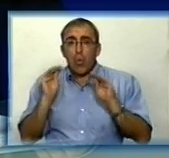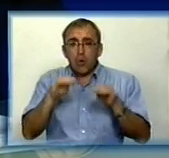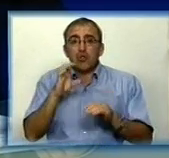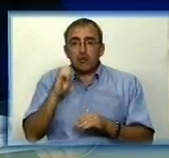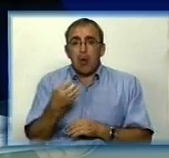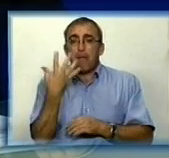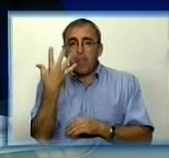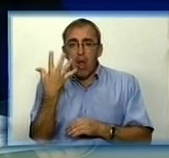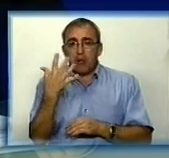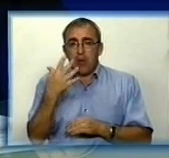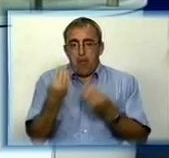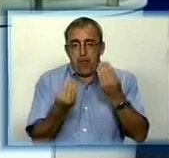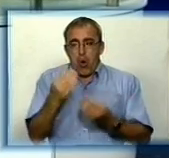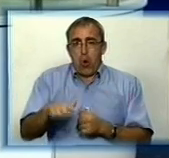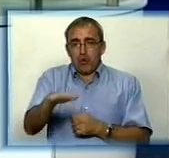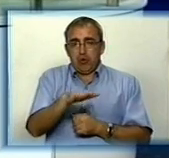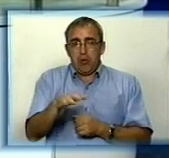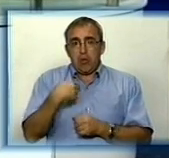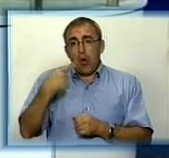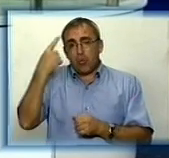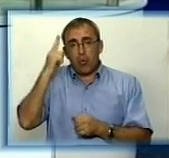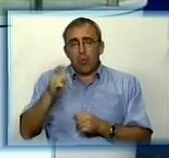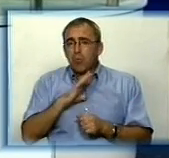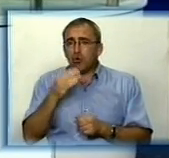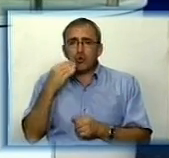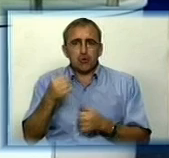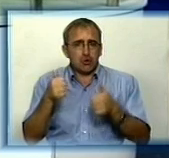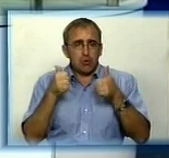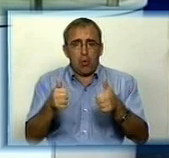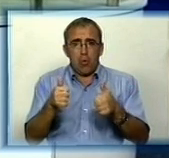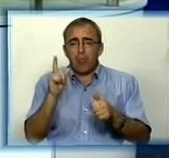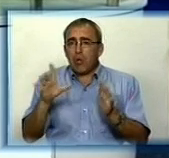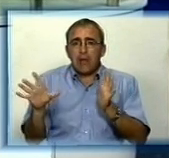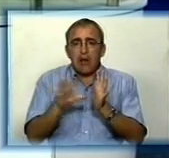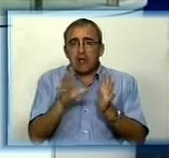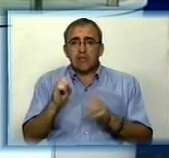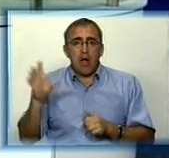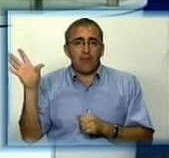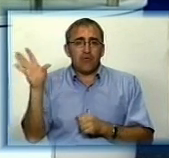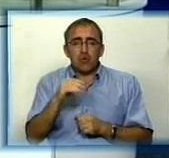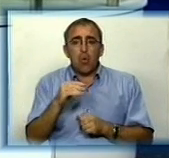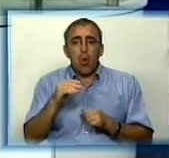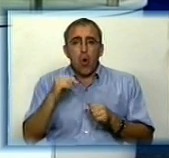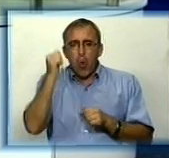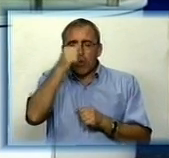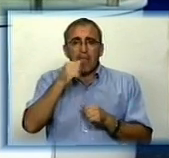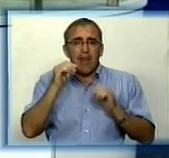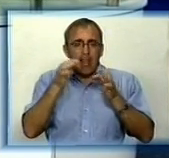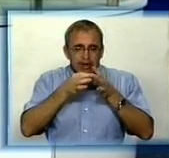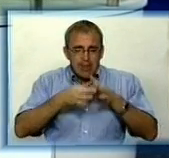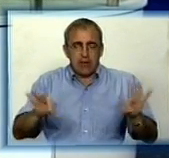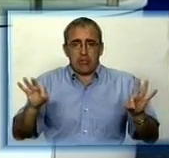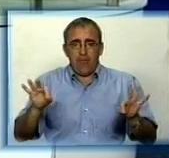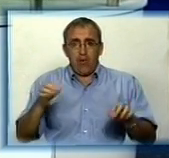5 площадок. І я думаю, що це буде дуже здорово. Це буде рекорд за все годи независимости, що в один год